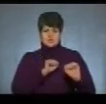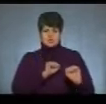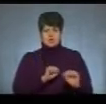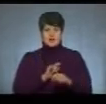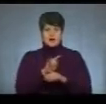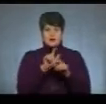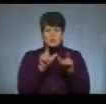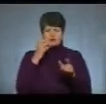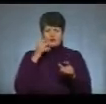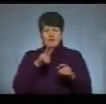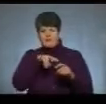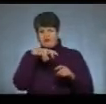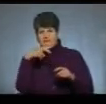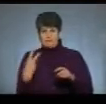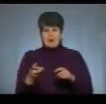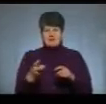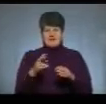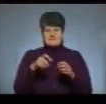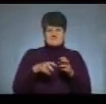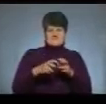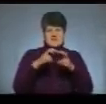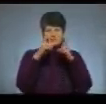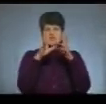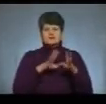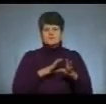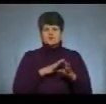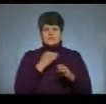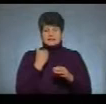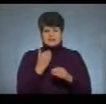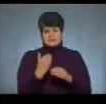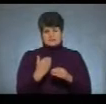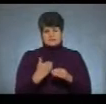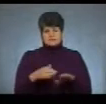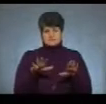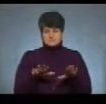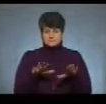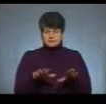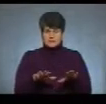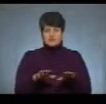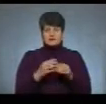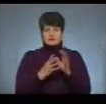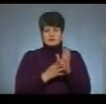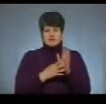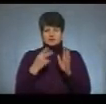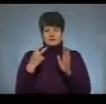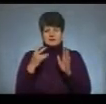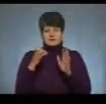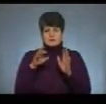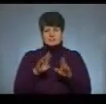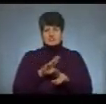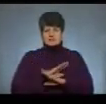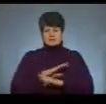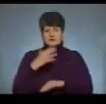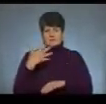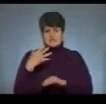вже майже впала диспетчерська вежа, де були їхні позиції. В останні дні протистоянь з 19 до 20 січня загинуло